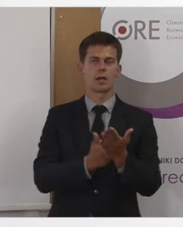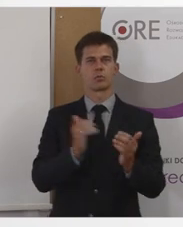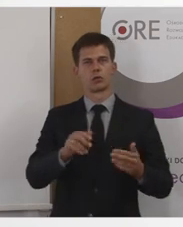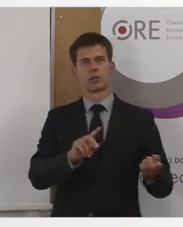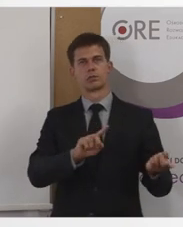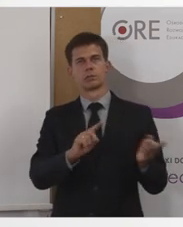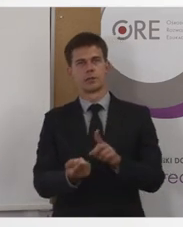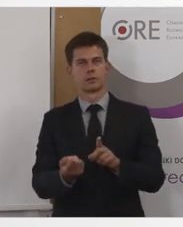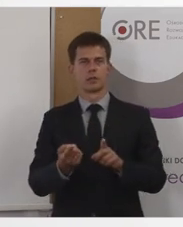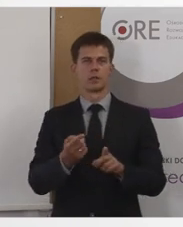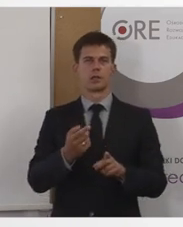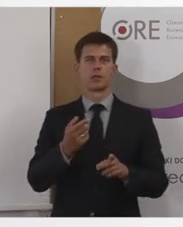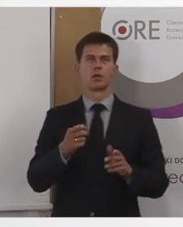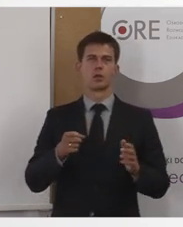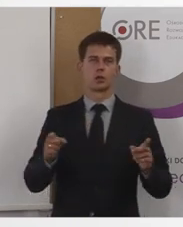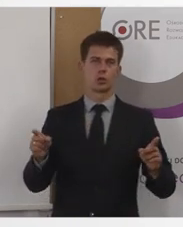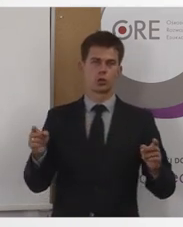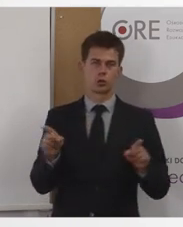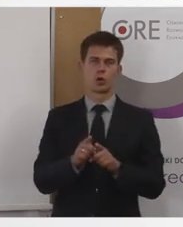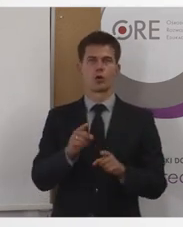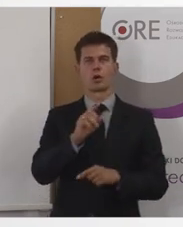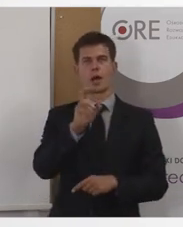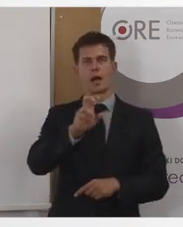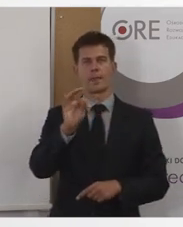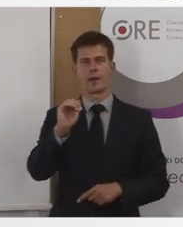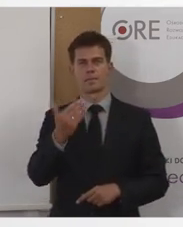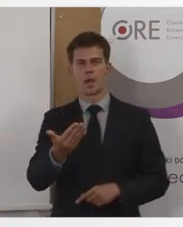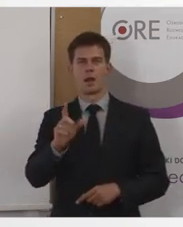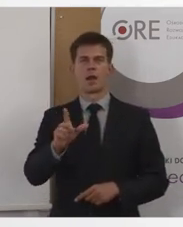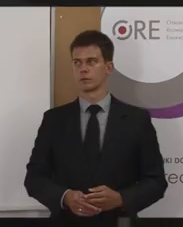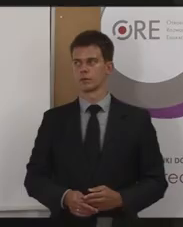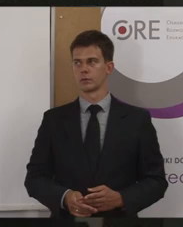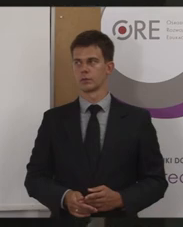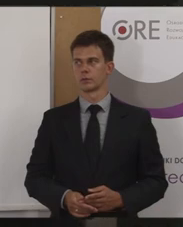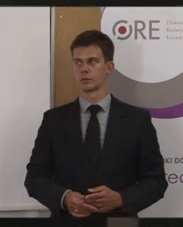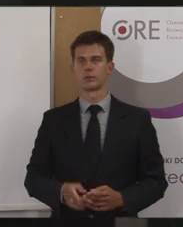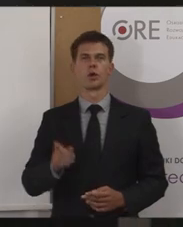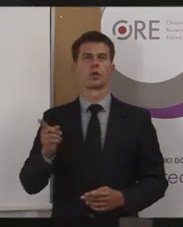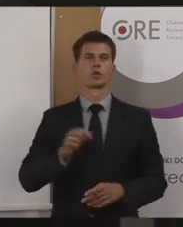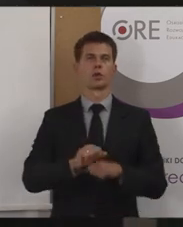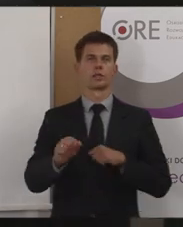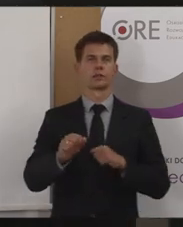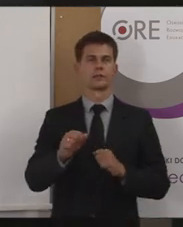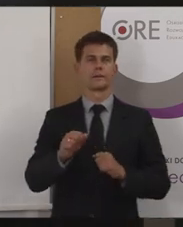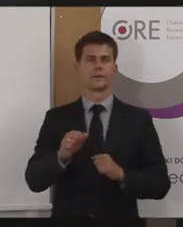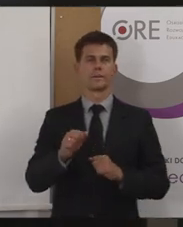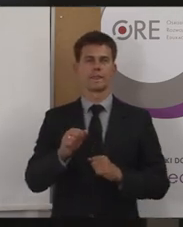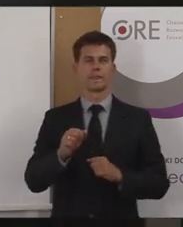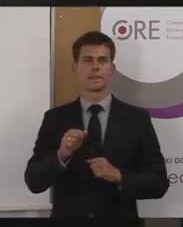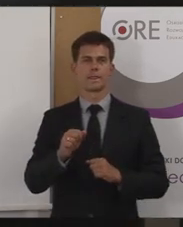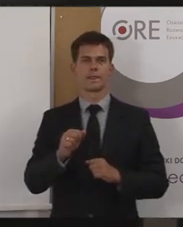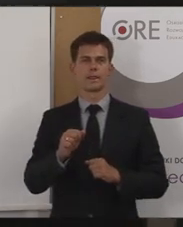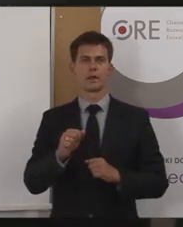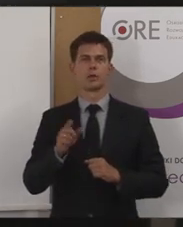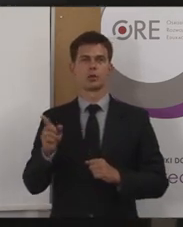z standardem i z technologią, w której został przygotowany. To są naprawdę takie w